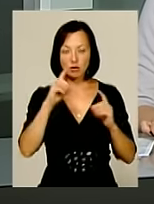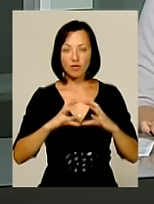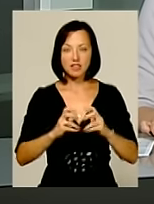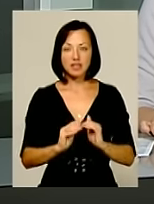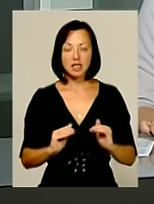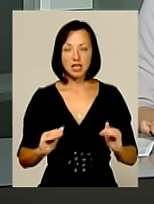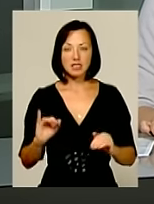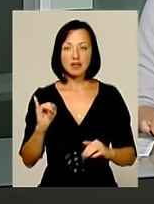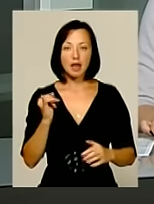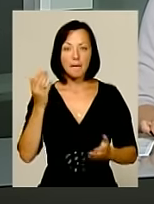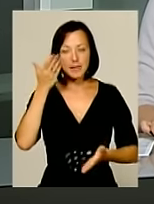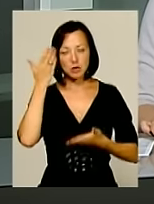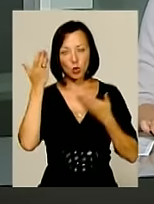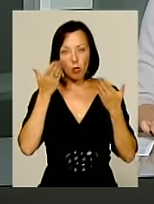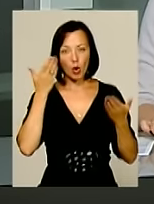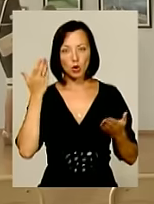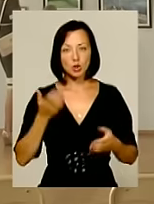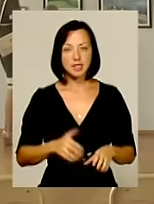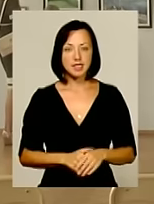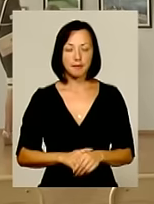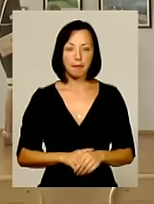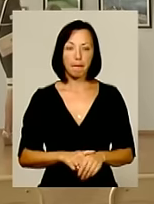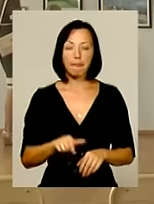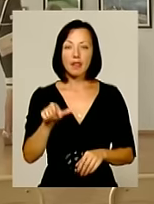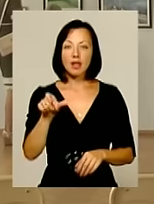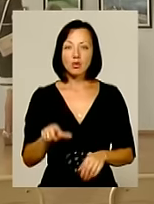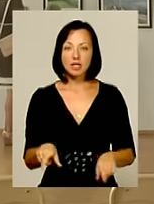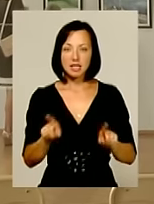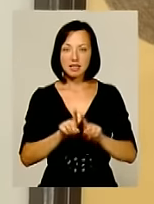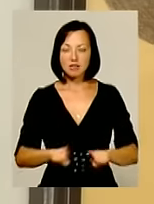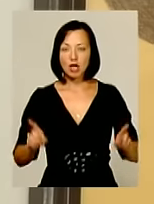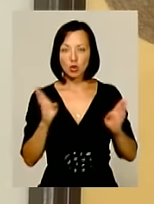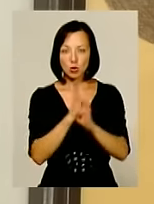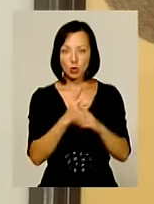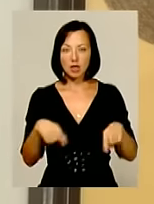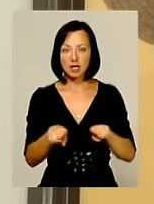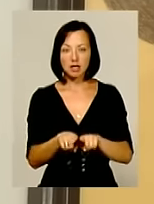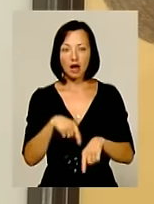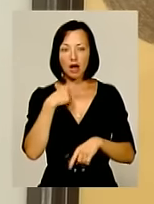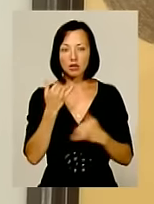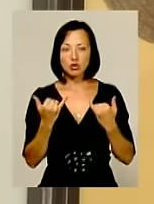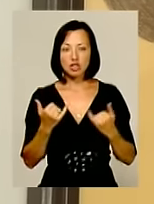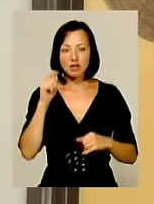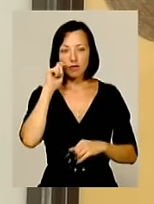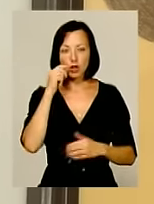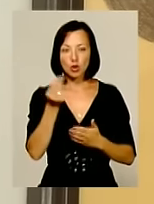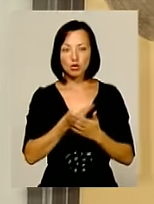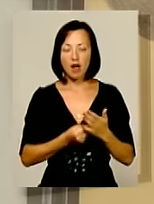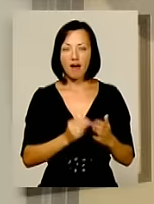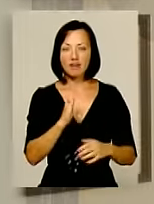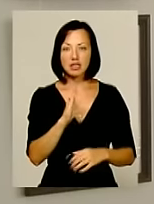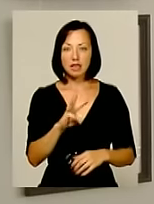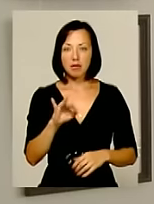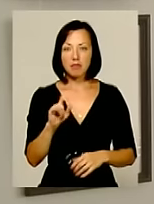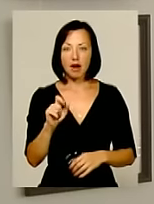дитинства і безтурботності. Людини незвичайної долі. Так кажуть про сучасну волинську художницю Валентину Михальську.